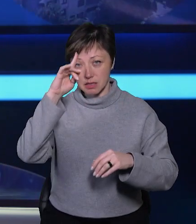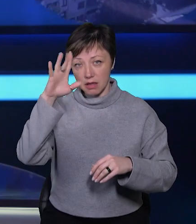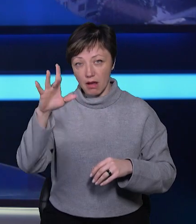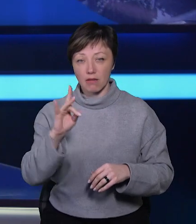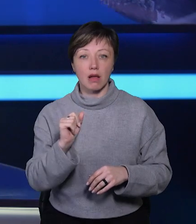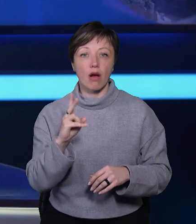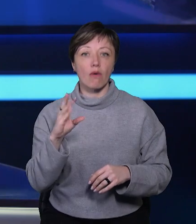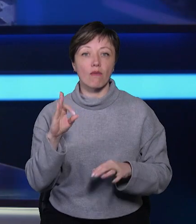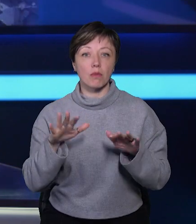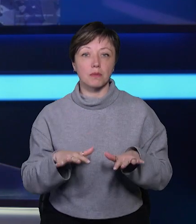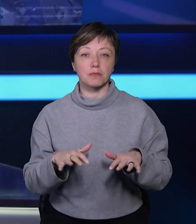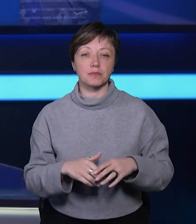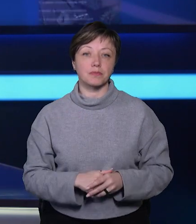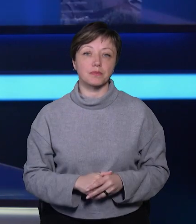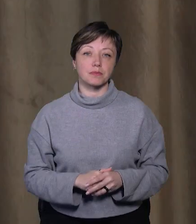Раковому.